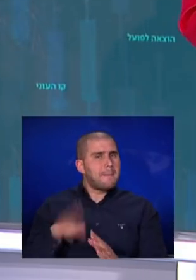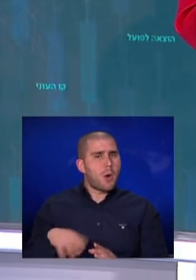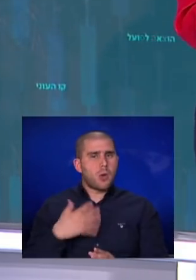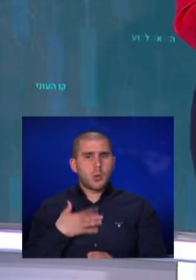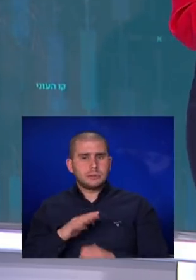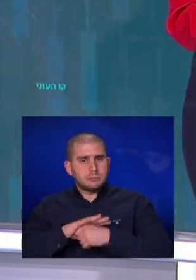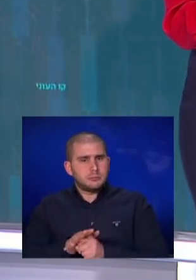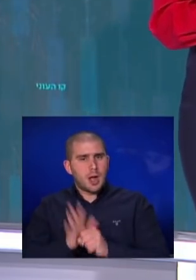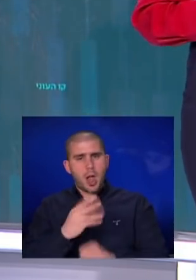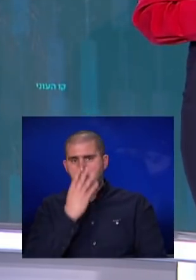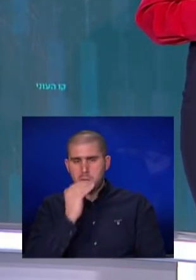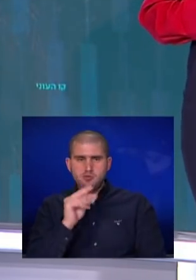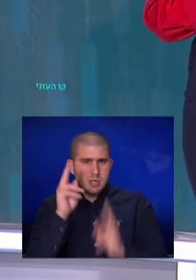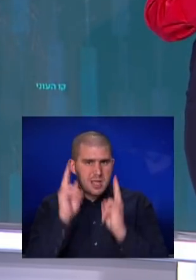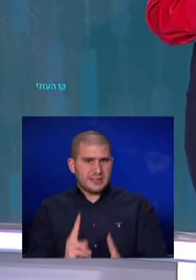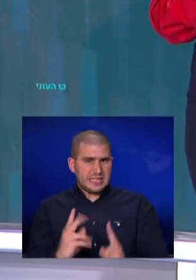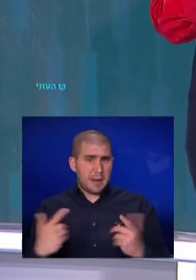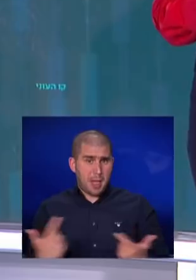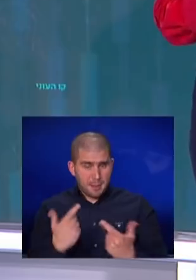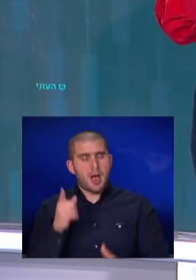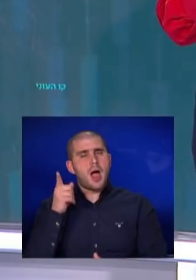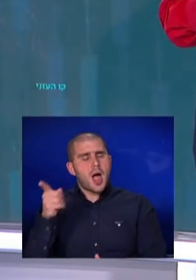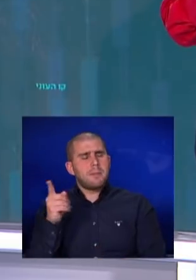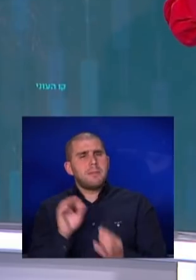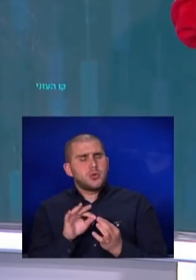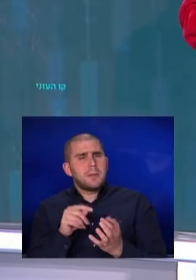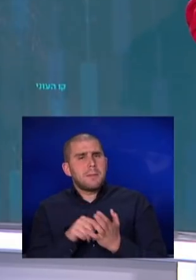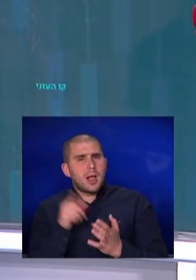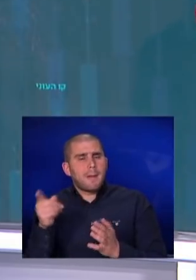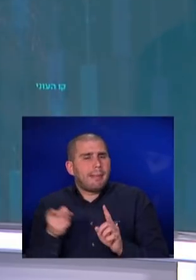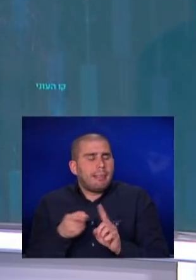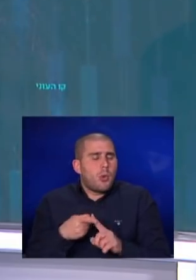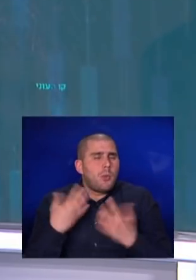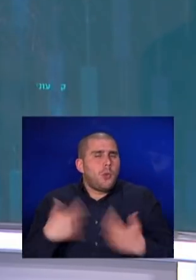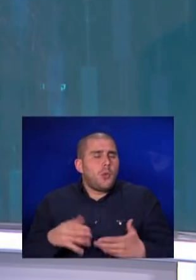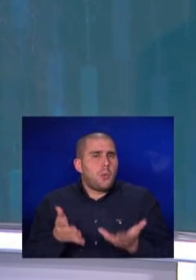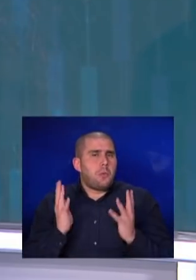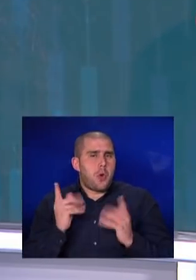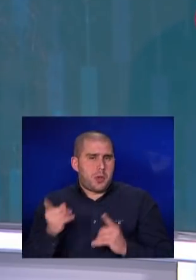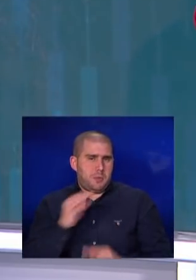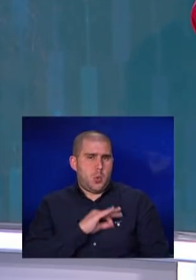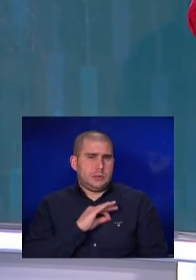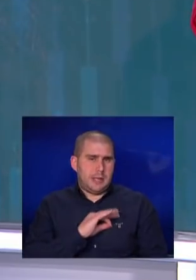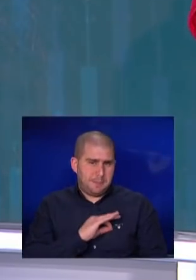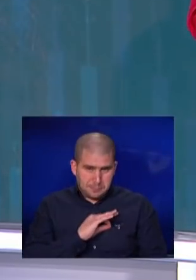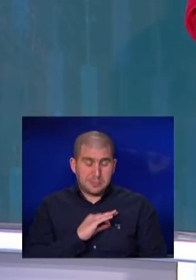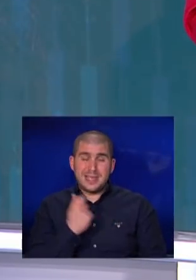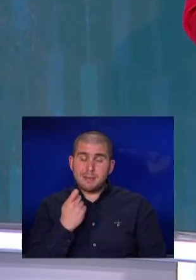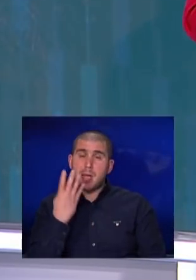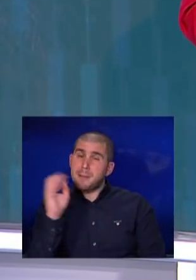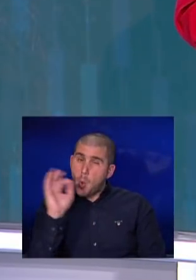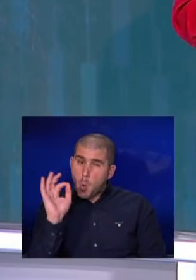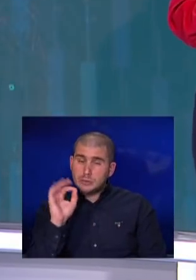ללחוץ על פוטין כדי שיעצור את הלחימה, אלא פשוט בגלל שהם תלויים הרבה הרבה יותר ברוסיה. כמעט 40%